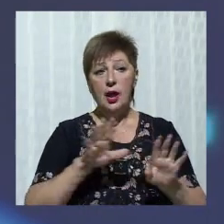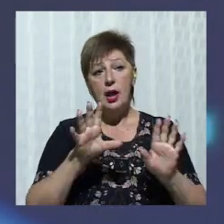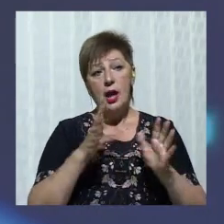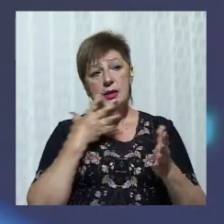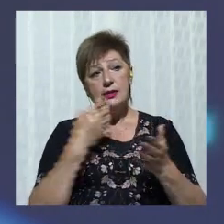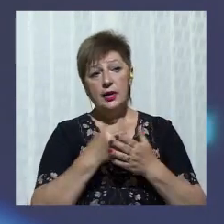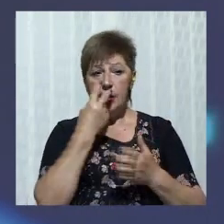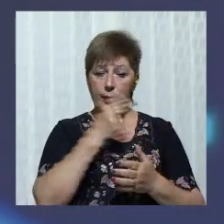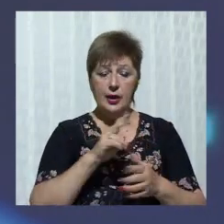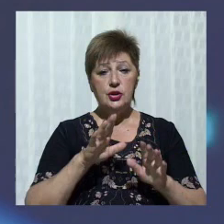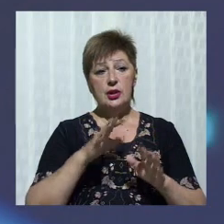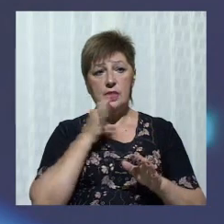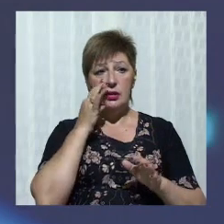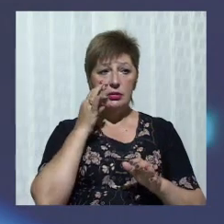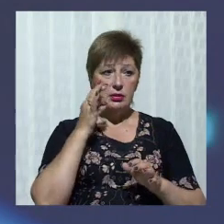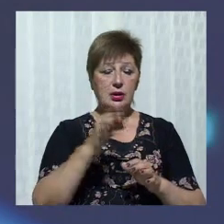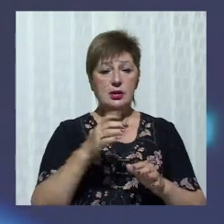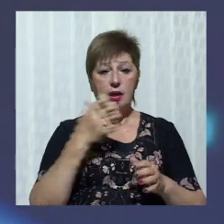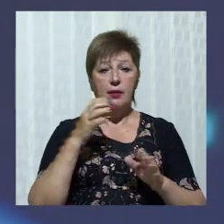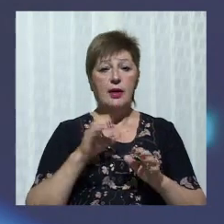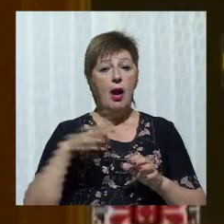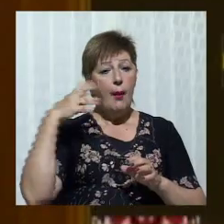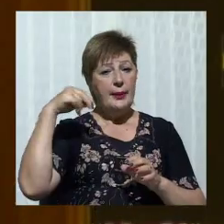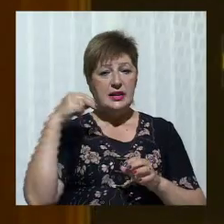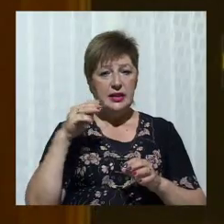чому зупинилися парламентарі, розкаже Олексій Гомон.